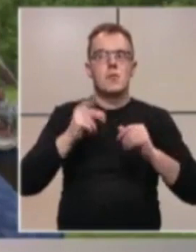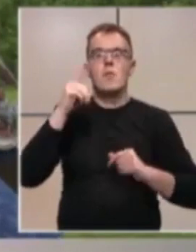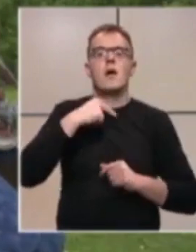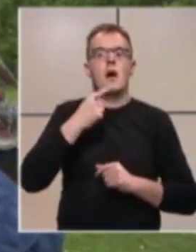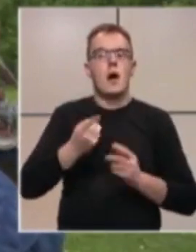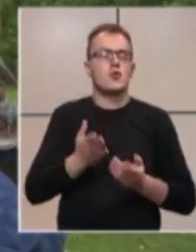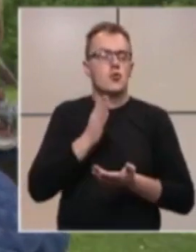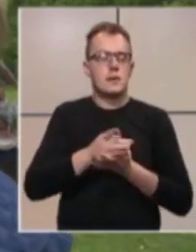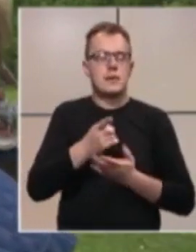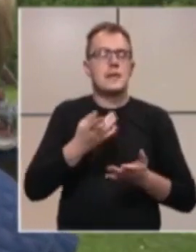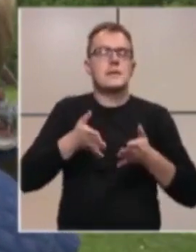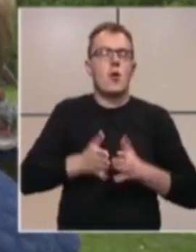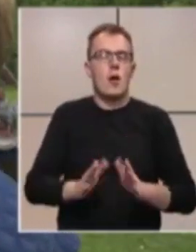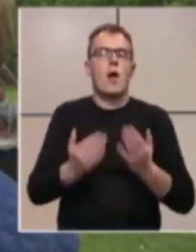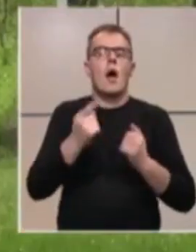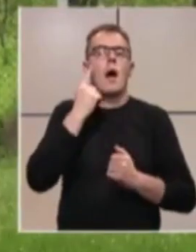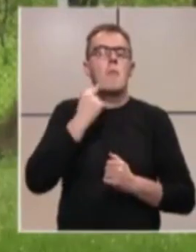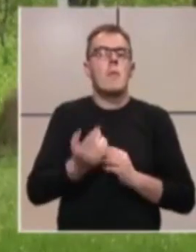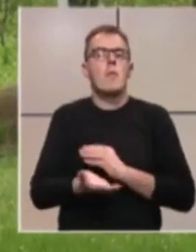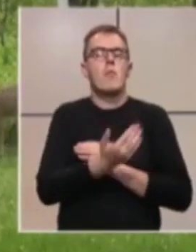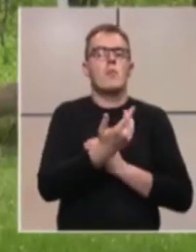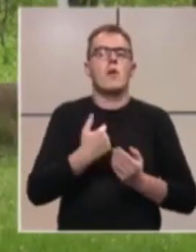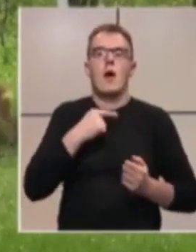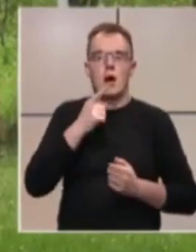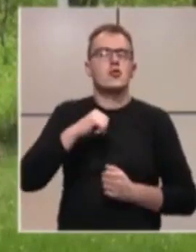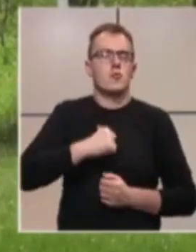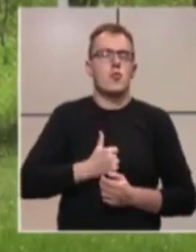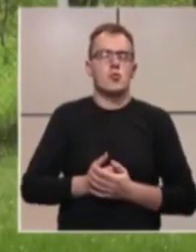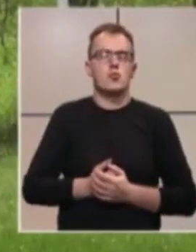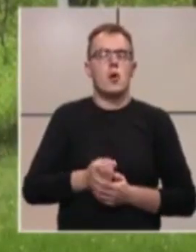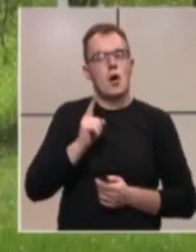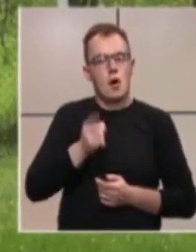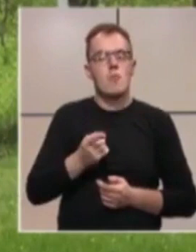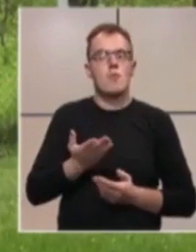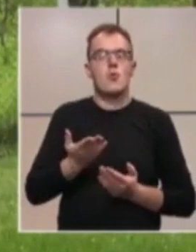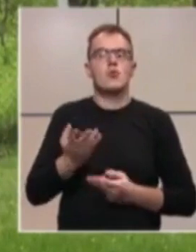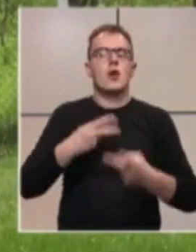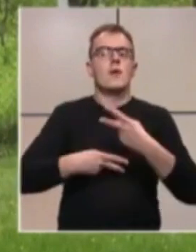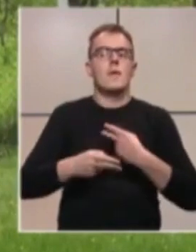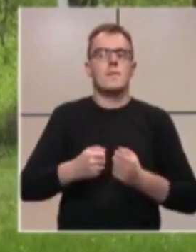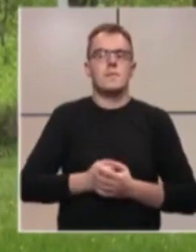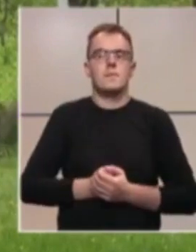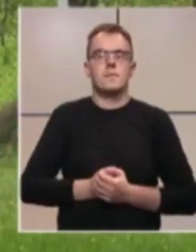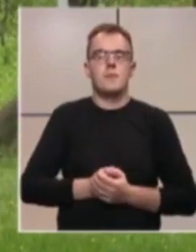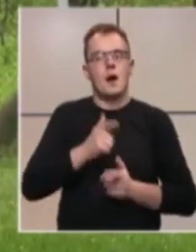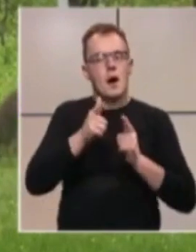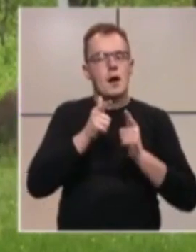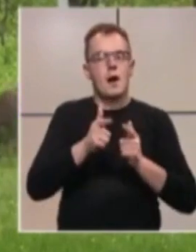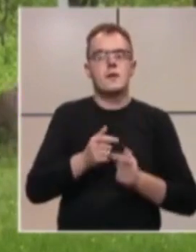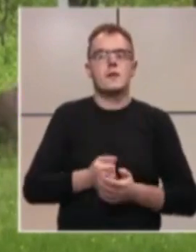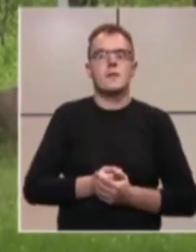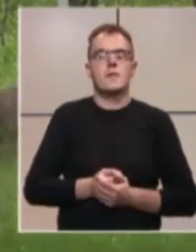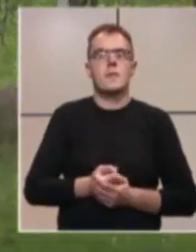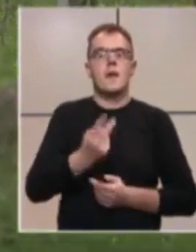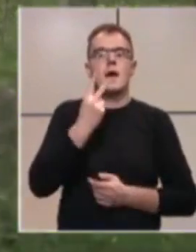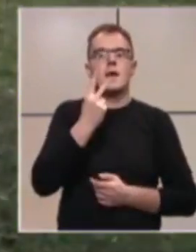tek je se olanilo, a mama mu pobjegla i ja kažem, hoću. Kaže, ali moraš na boč svih ranuti? Neki je rekao, hajde ranču. Dvi nogice